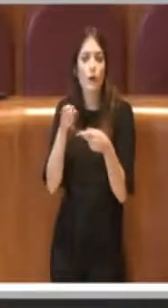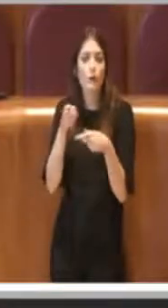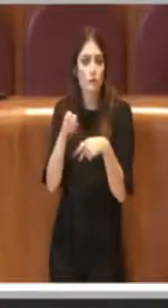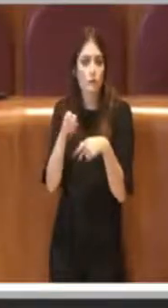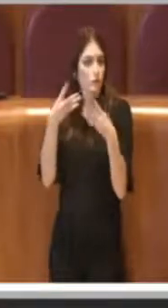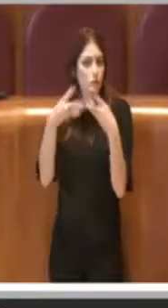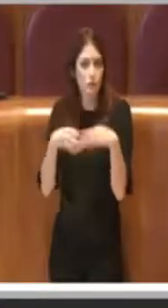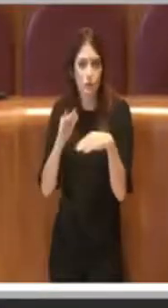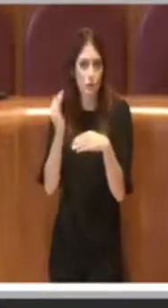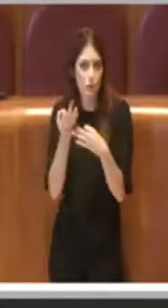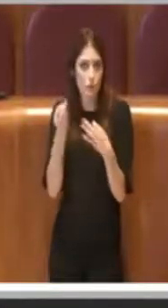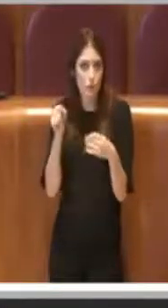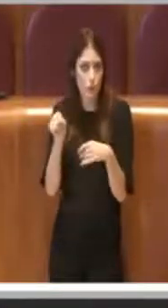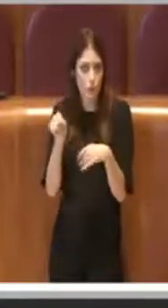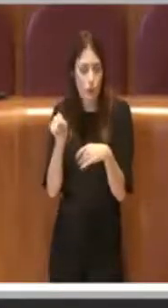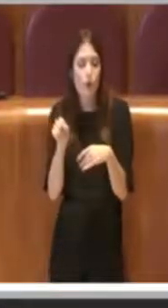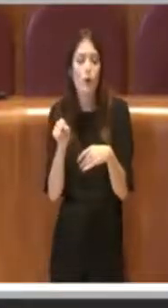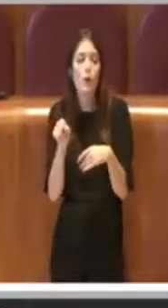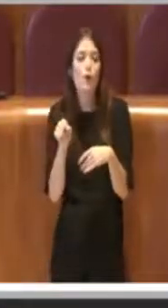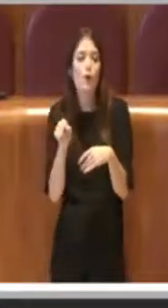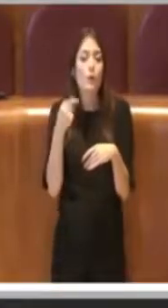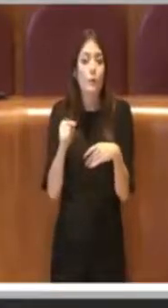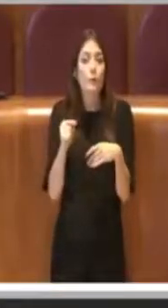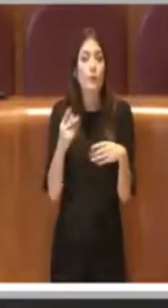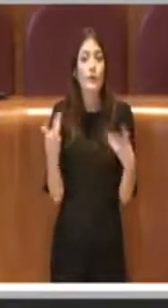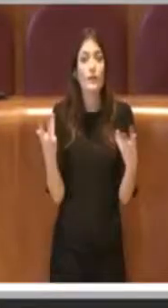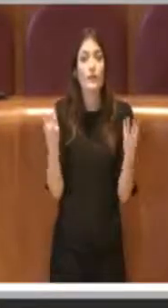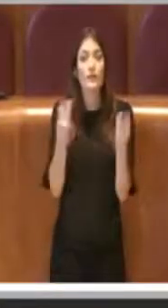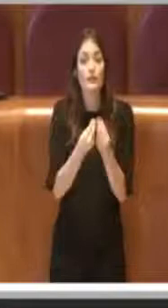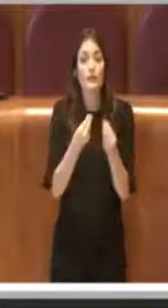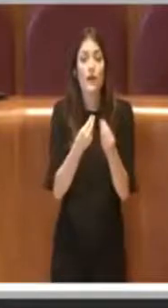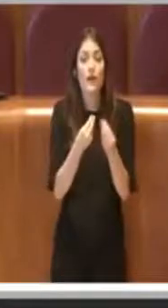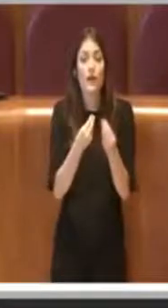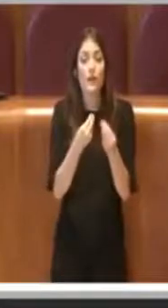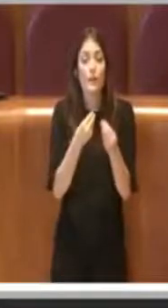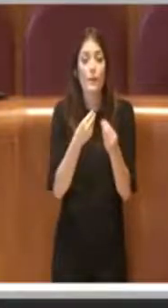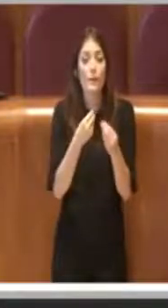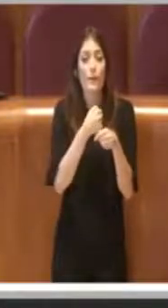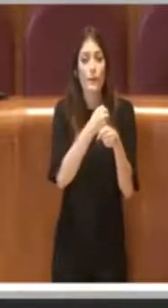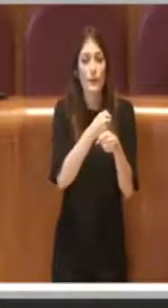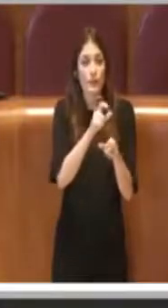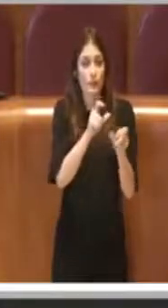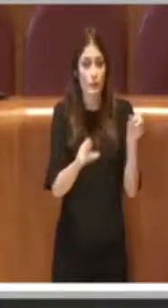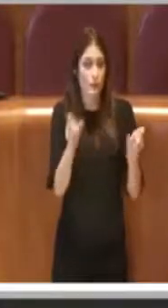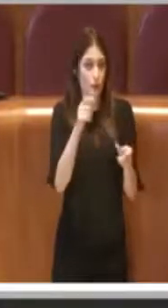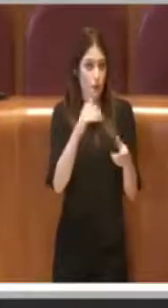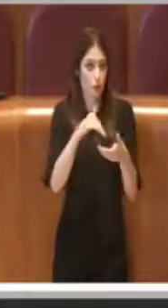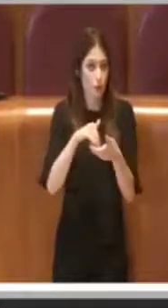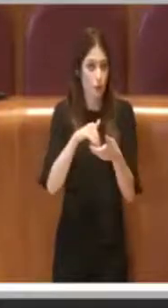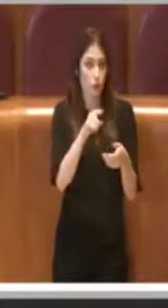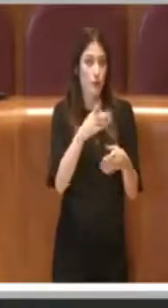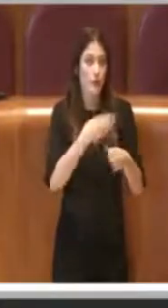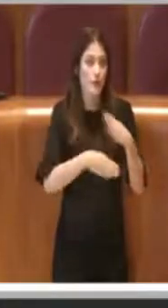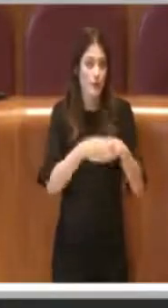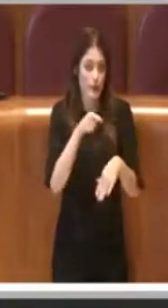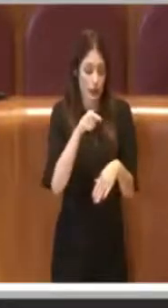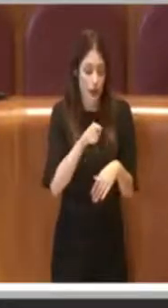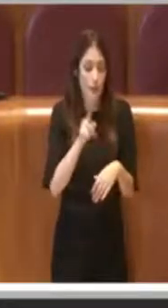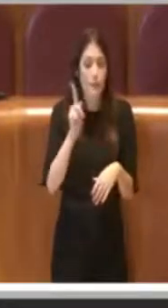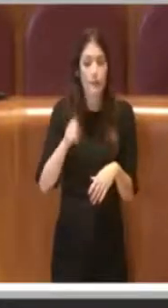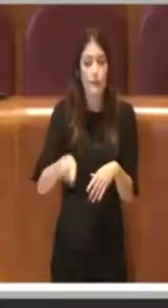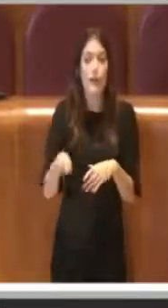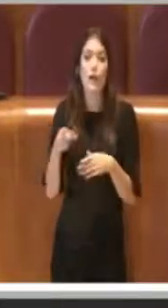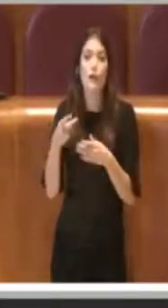ufficialmente quindi costituito insieme ai rappresentanti delle associazioni delle persone con disabilità e delle consulte cittadine e municipali.